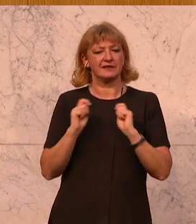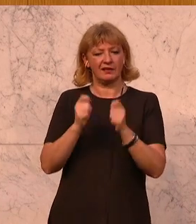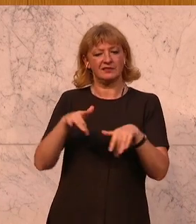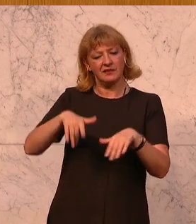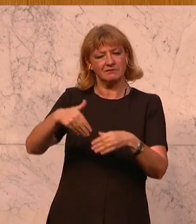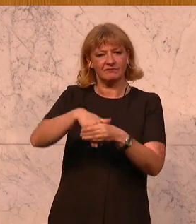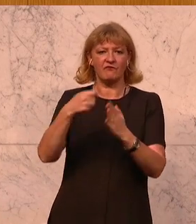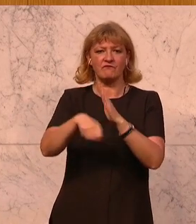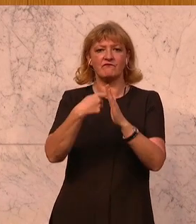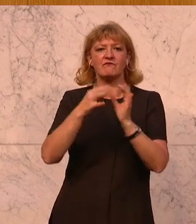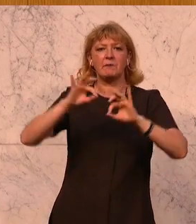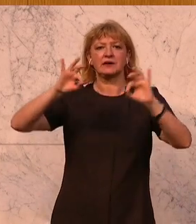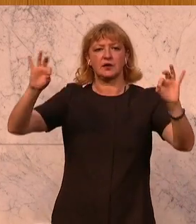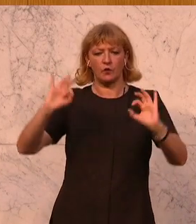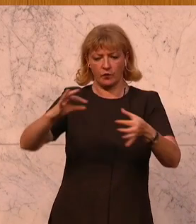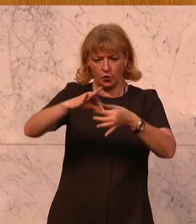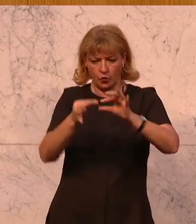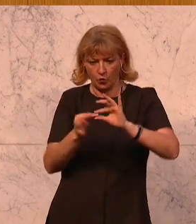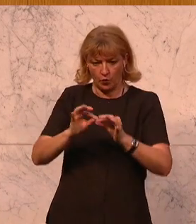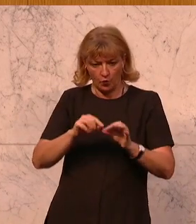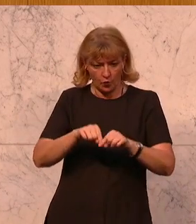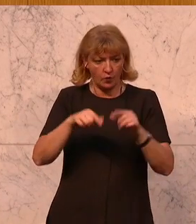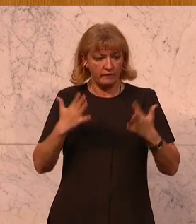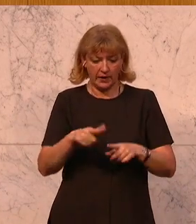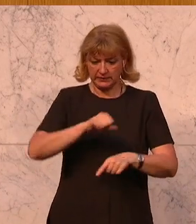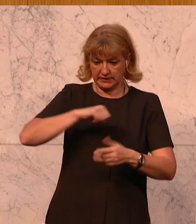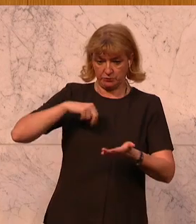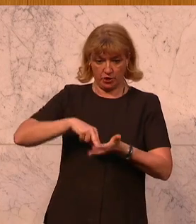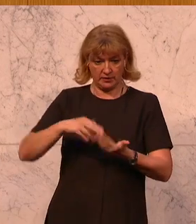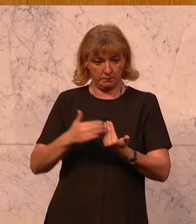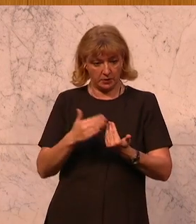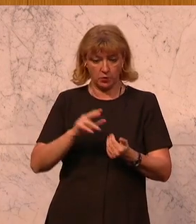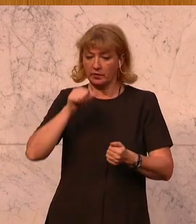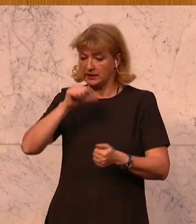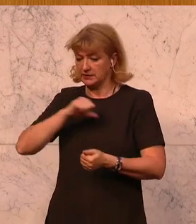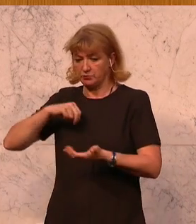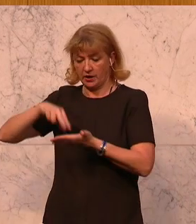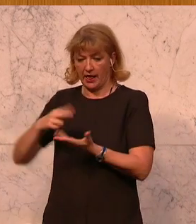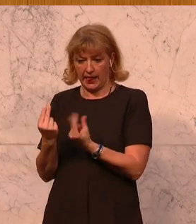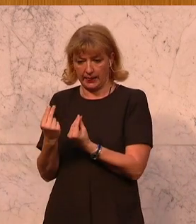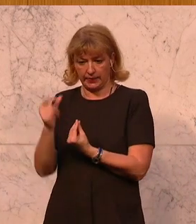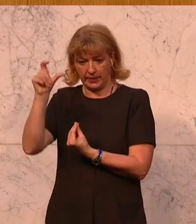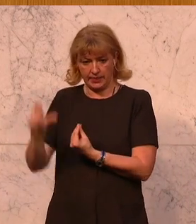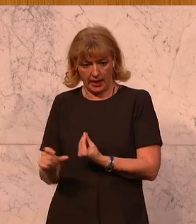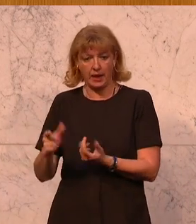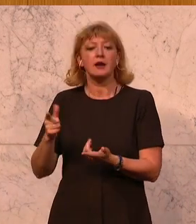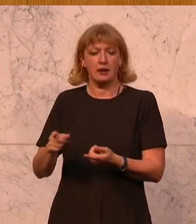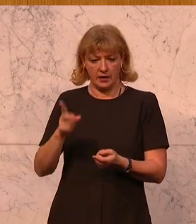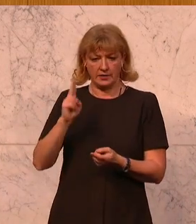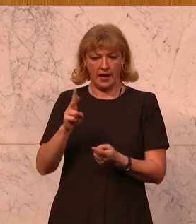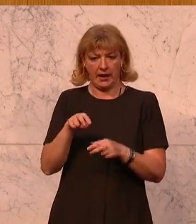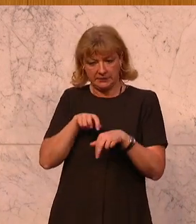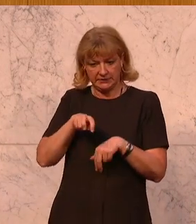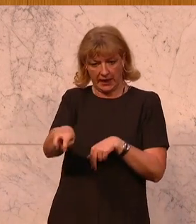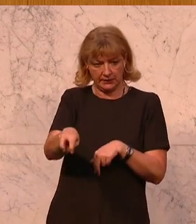Verbesserungen für die Konstellationen der Familien, in denen ein selbstständiger und ein unselbstständiger Elternteil in die Karenz geht,